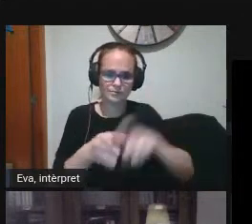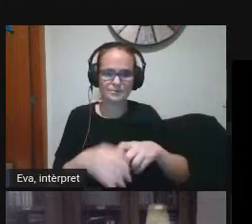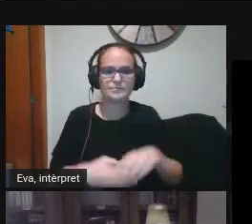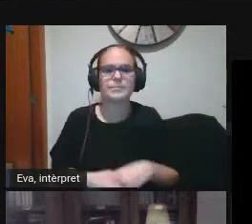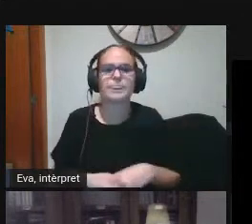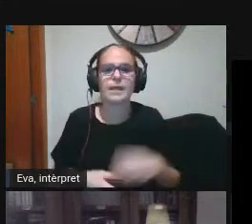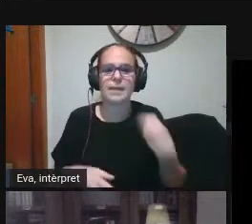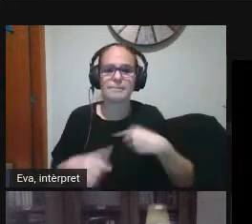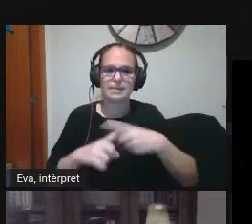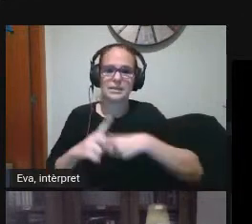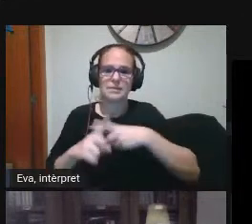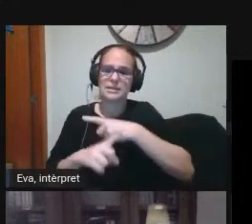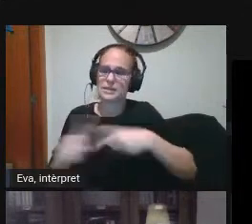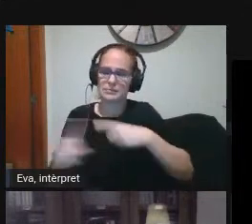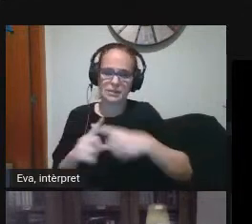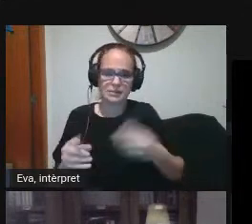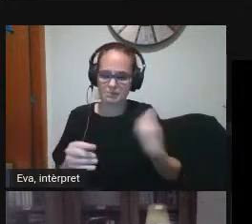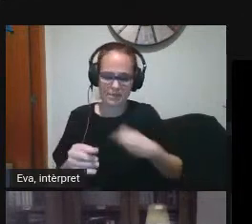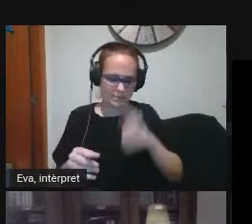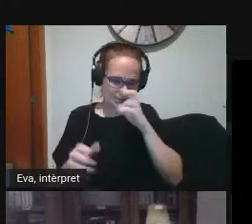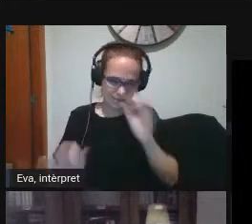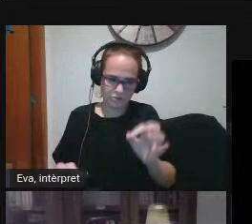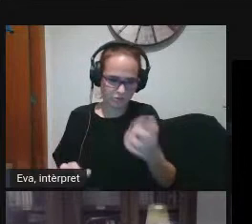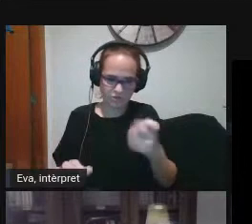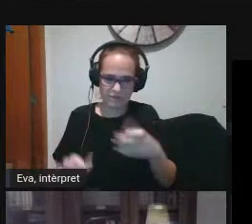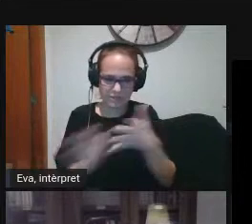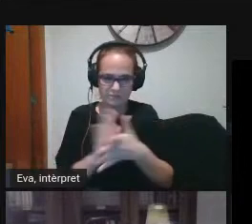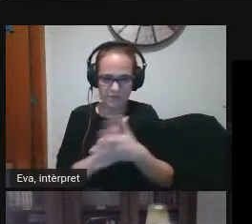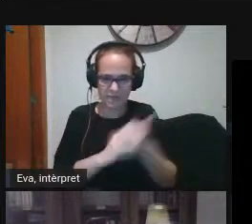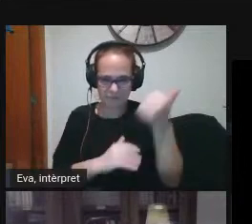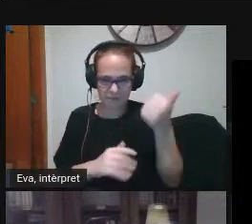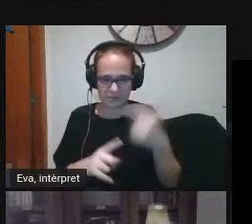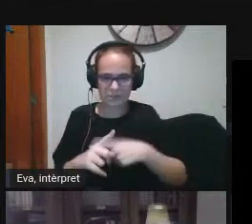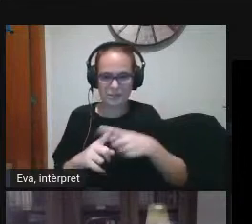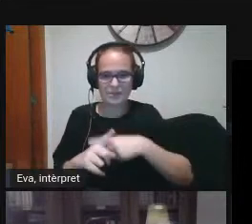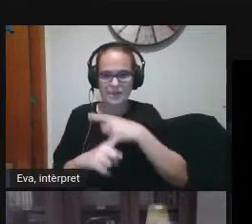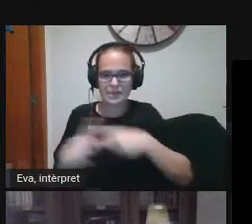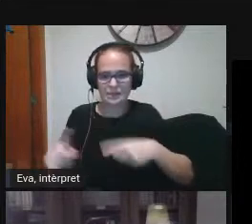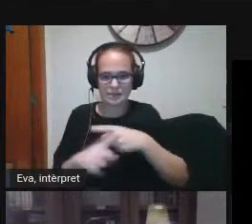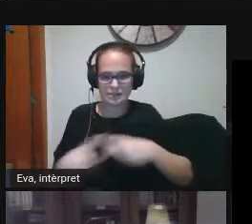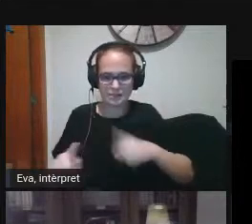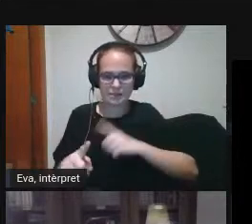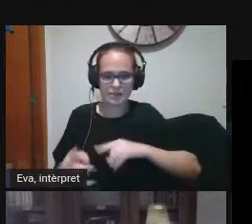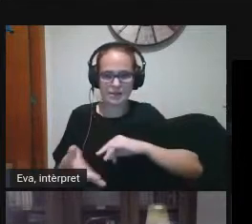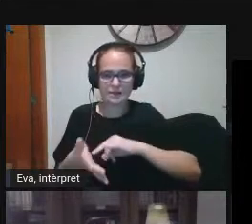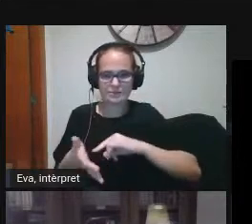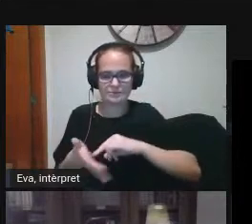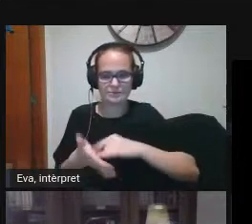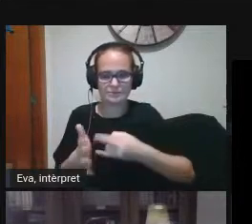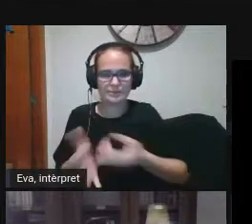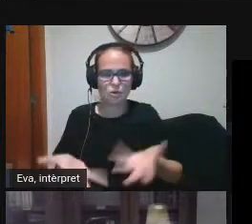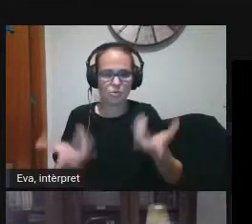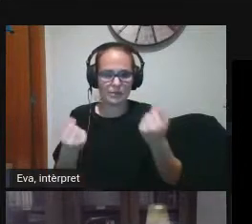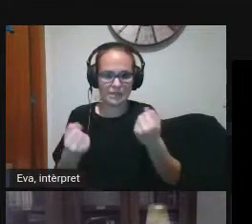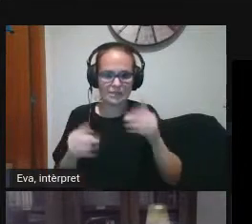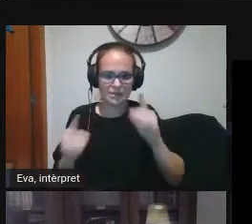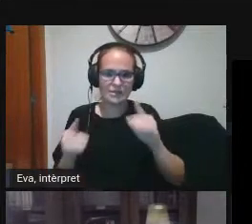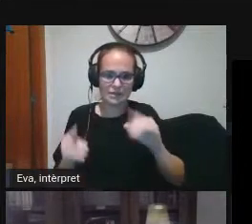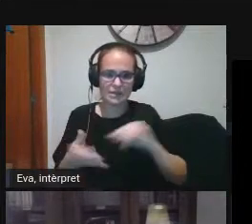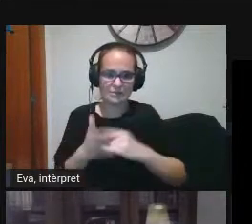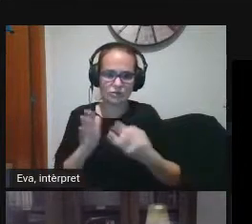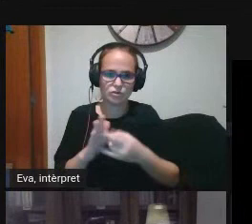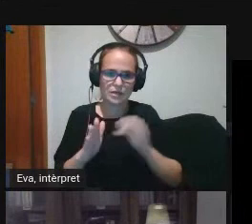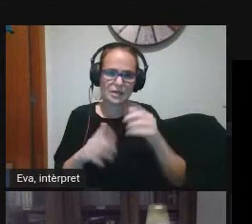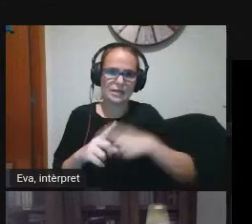mateix no cal donar-li més voltes és el nivell intermèdic de competència didàctica i metodològica i el nivell mitjà de l